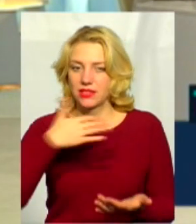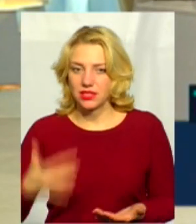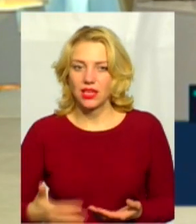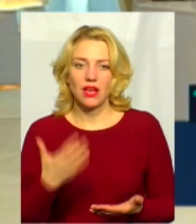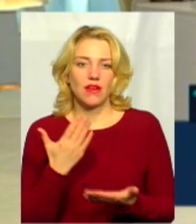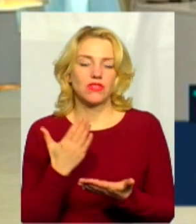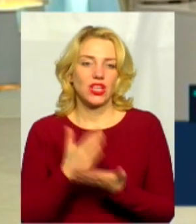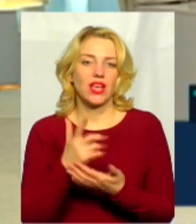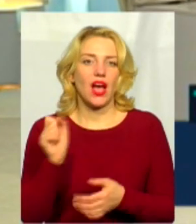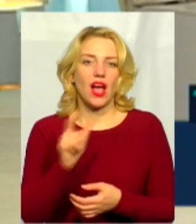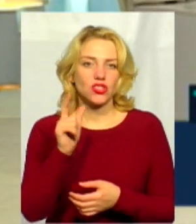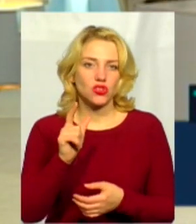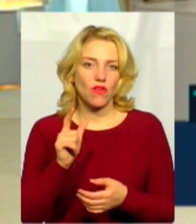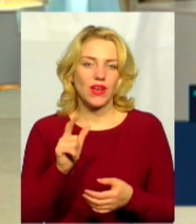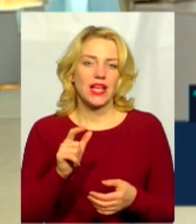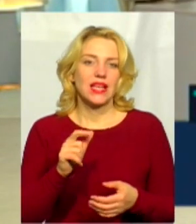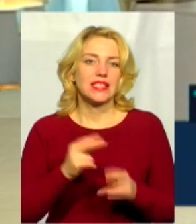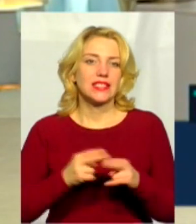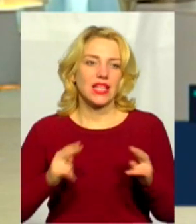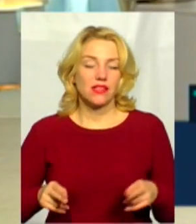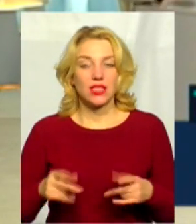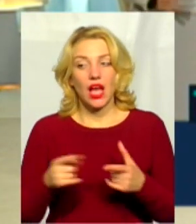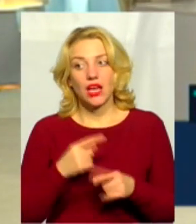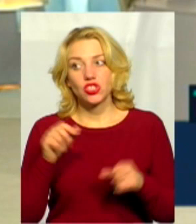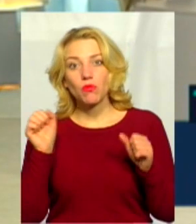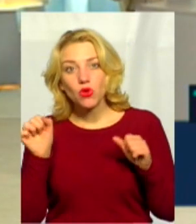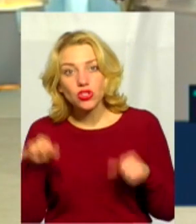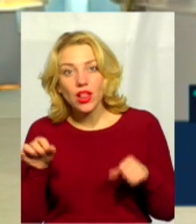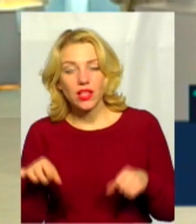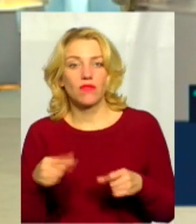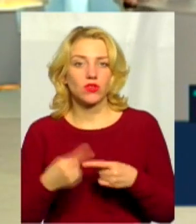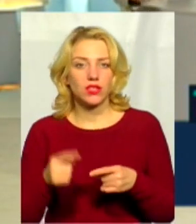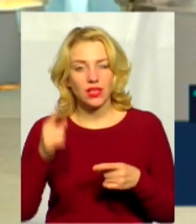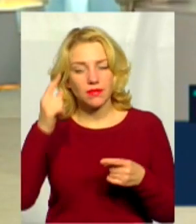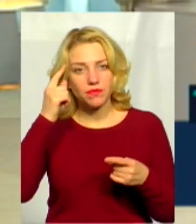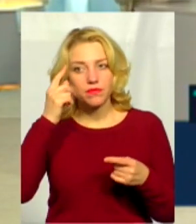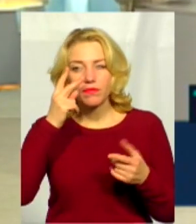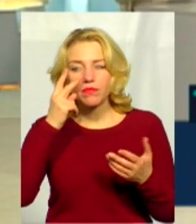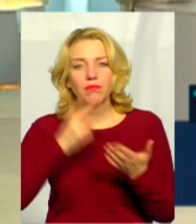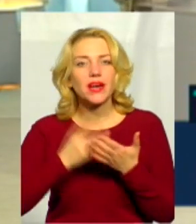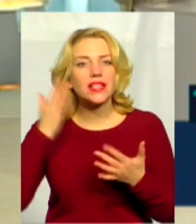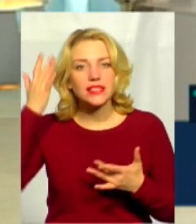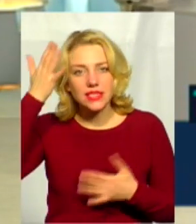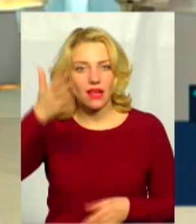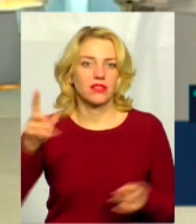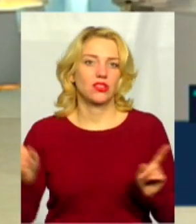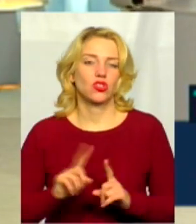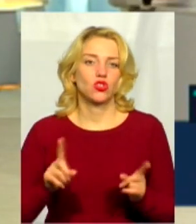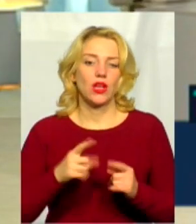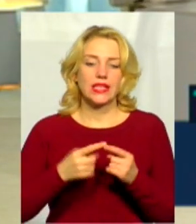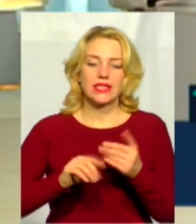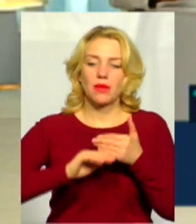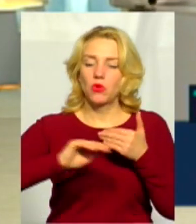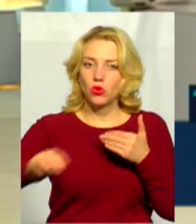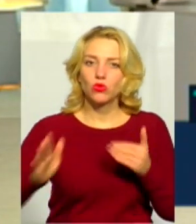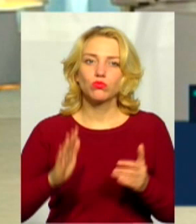от чи можливо представити таку футуристичну картину, коли ось цей весь полігон, чи можливо, що цей весь полігон стане